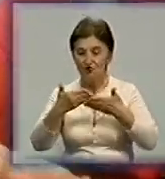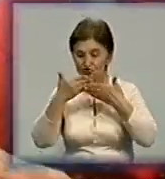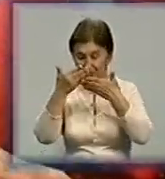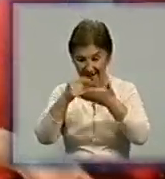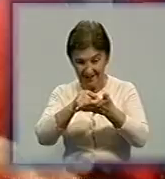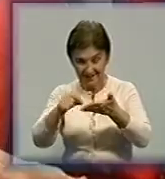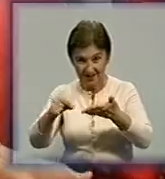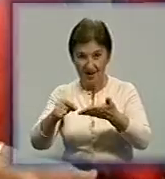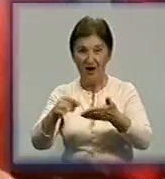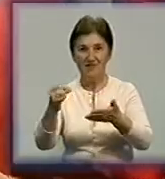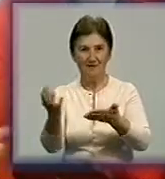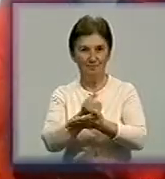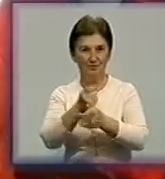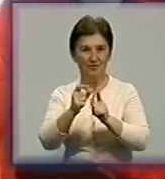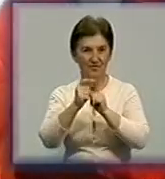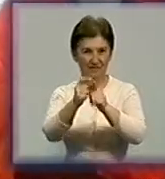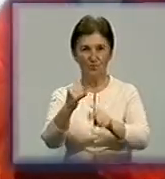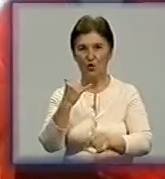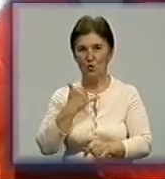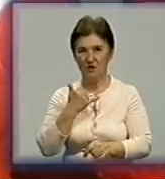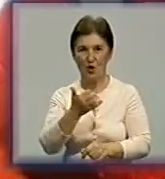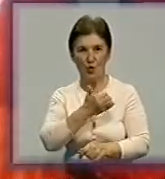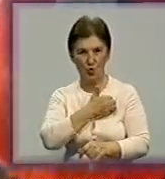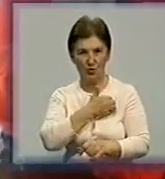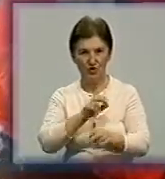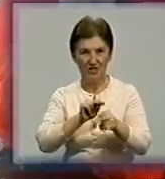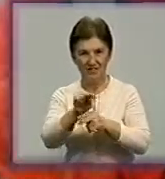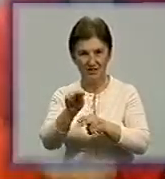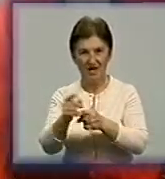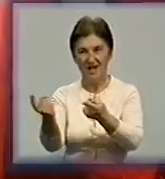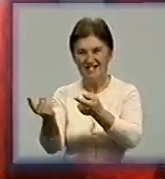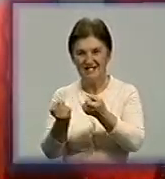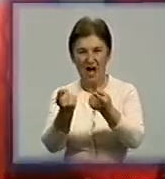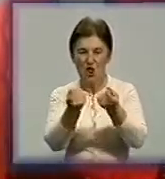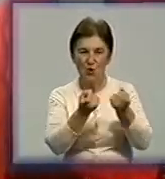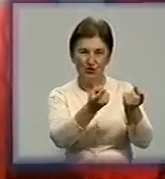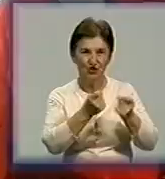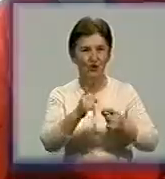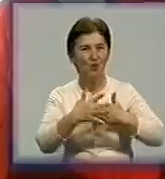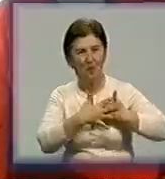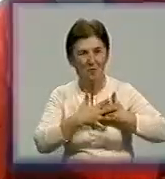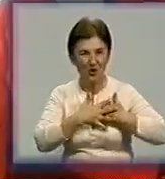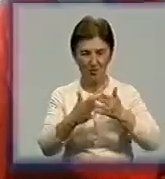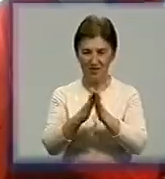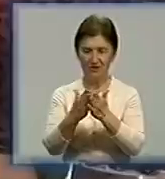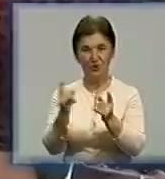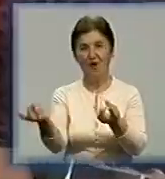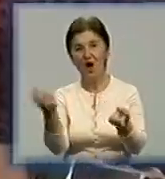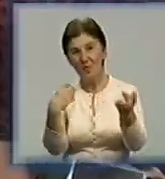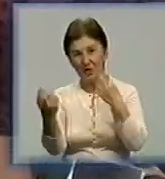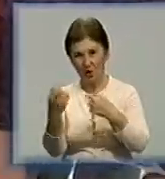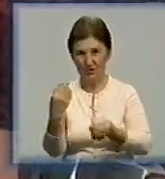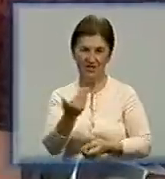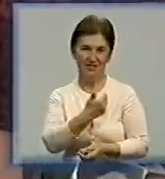знаходить відповідь у наших книжках. Ми хочемо залучити читачів, щоб вони полюбили книжку, щоб вони приходили до нас. Поряд